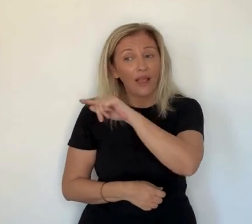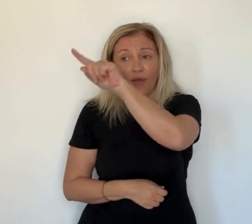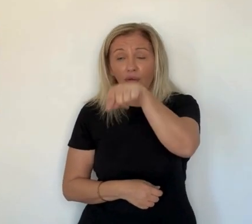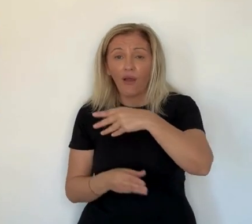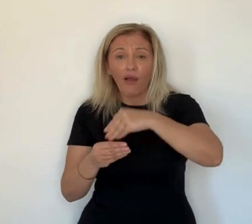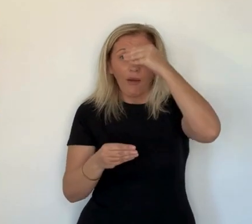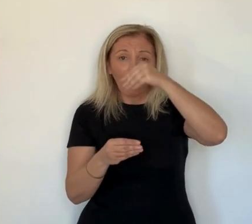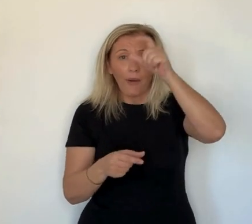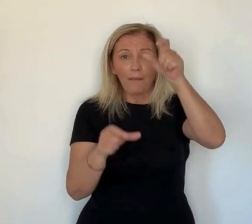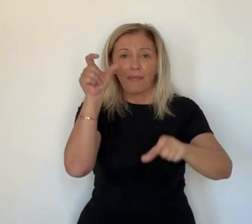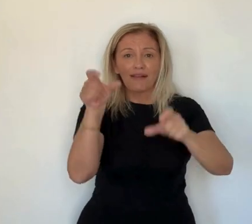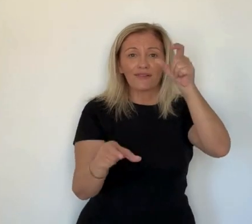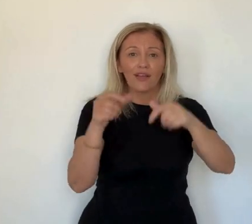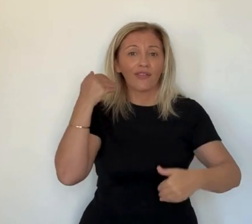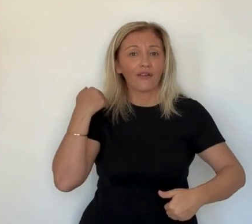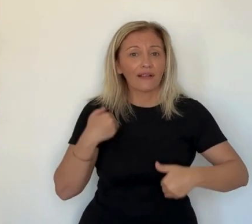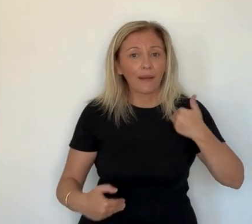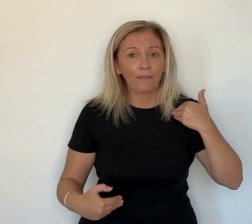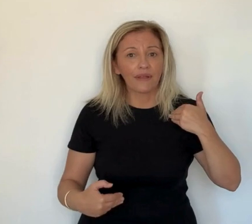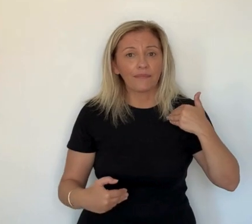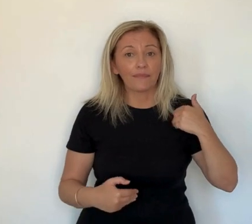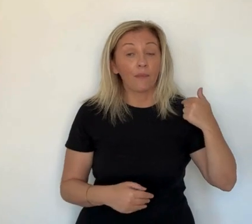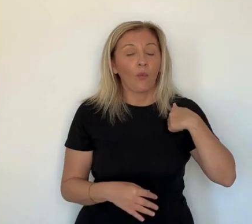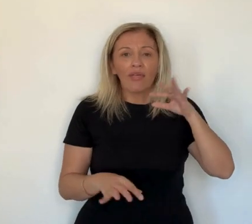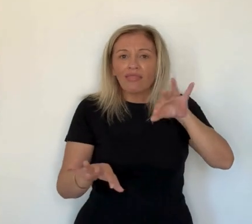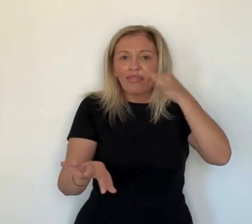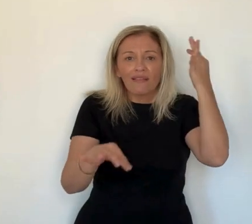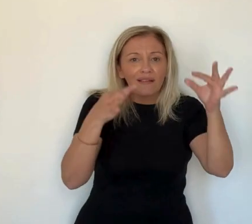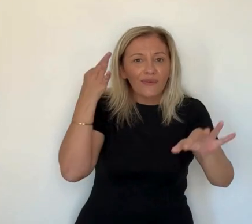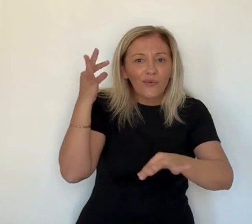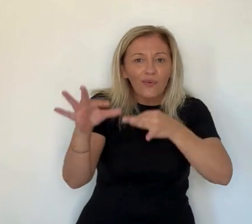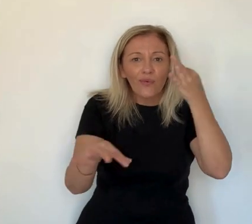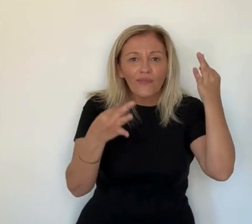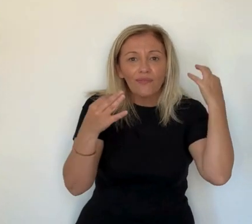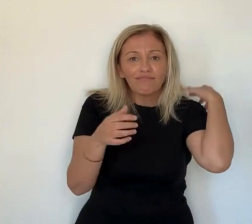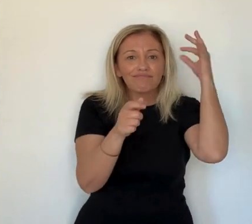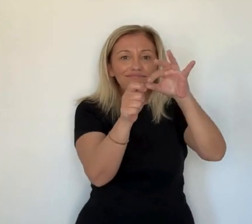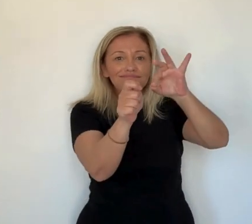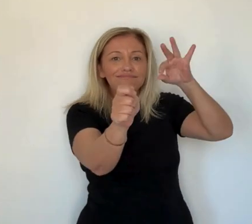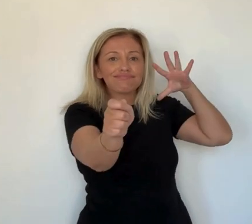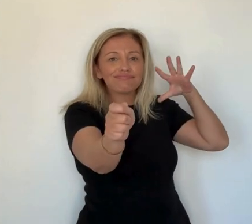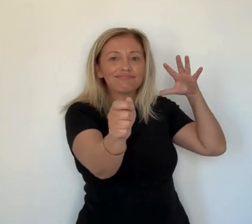employés qui travaillent ici jour pour jour.